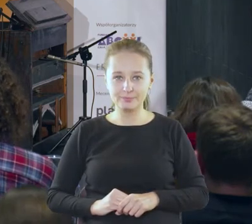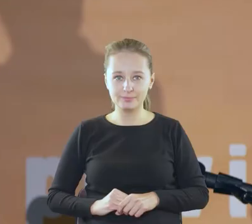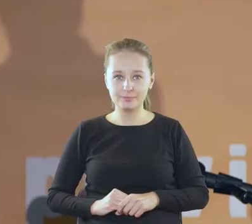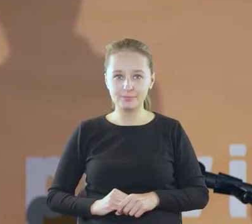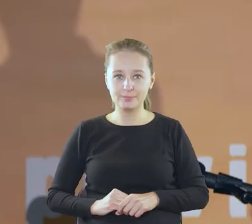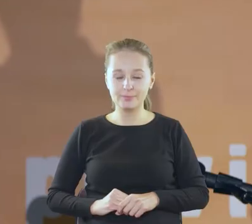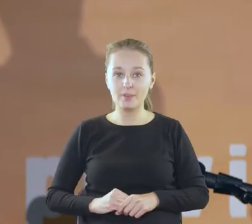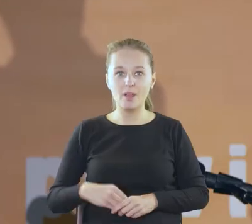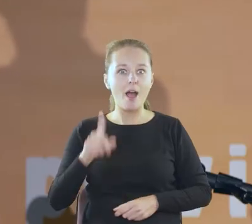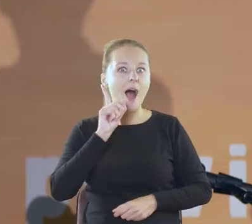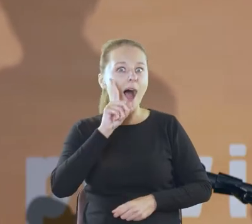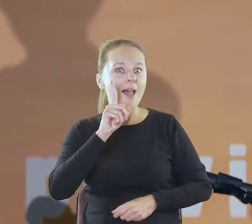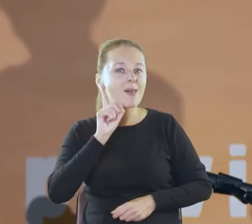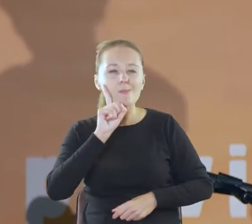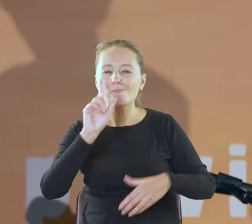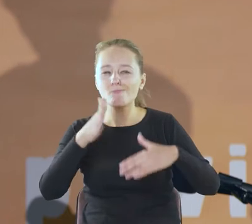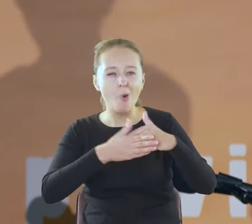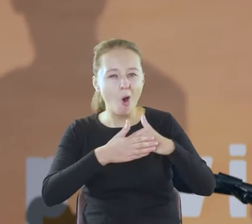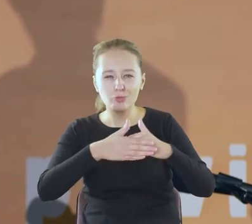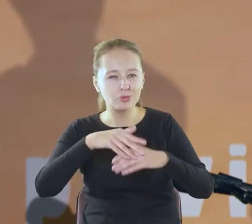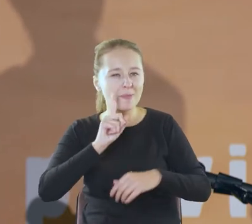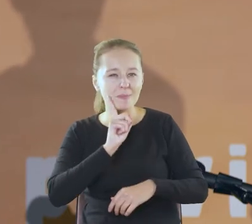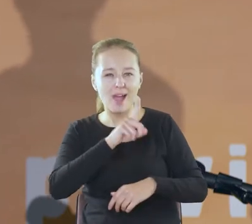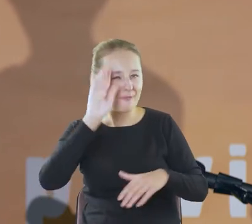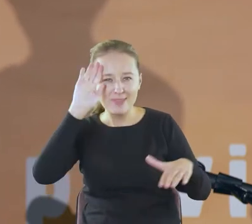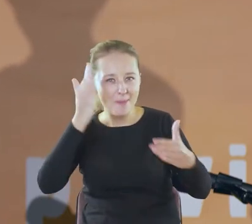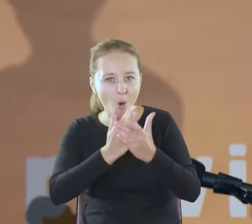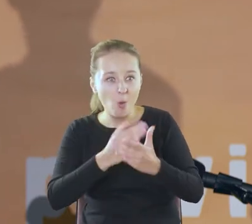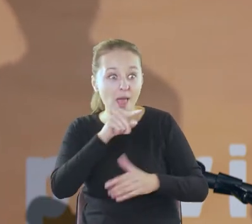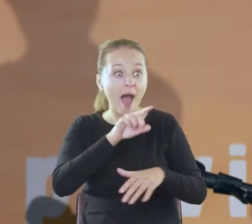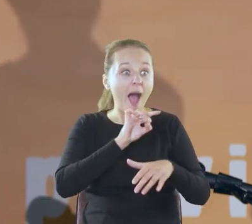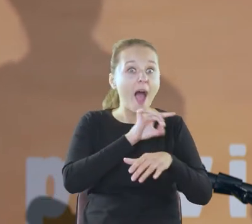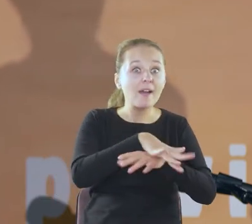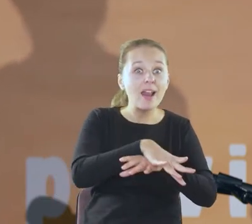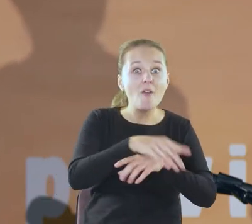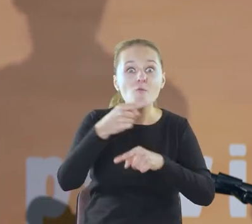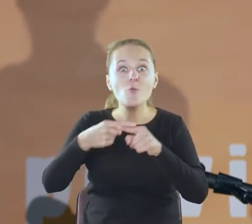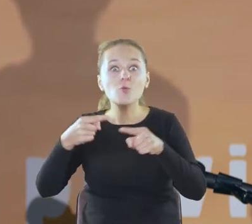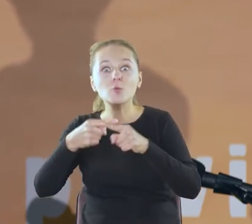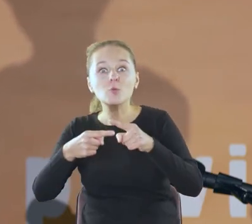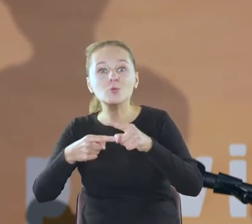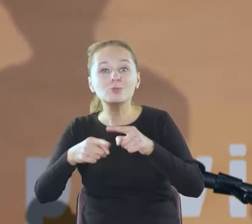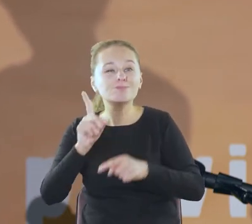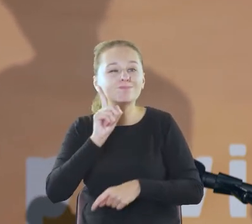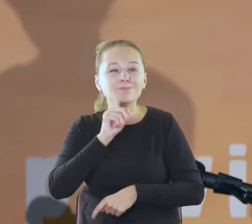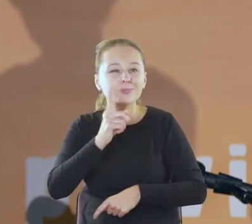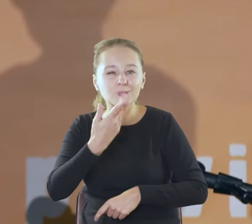Mąż się nie dowie. Oto krew, oto nóż. Po nim już, po nim już.